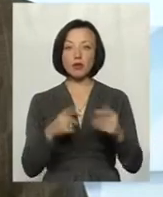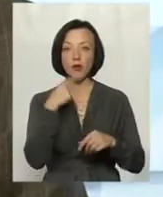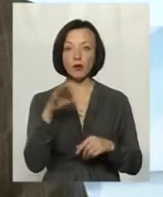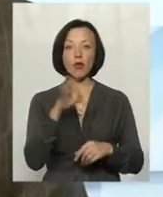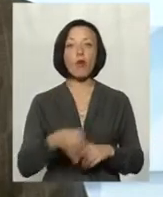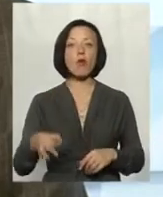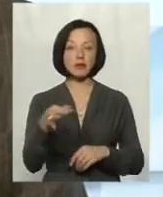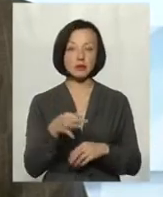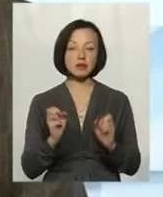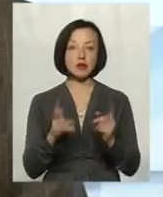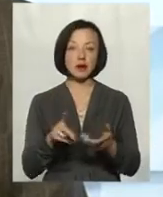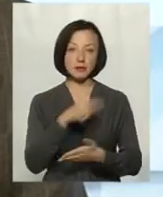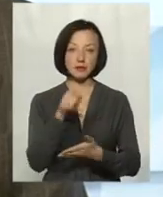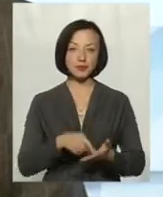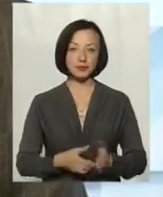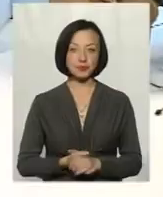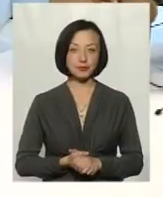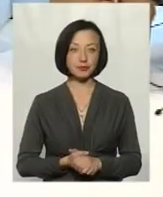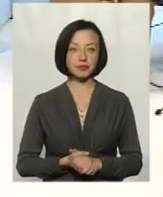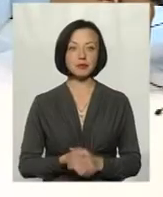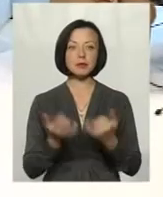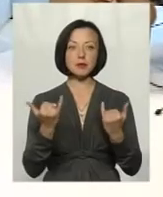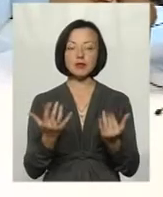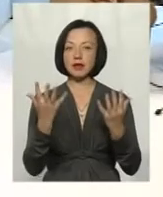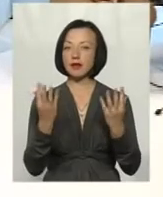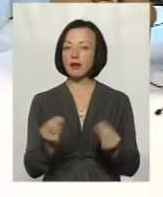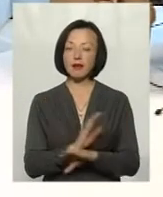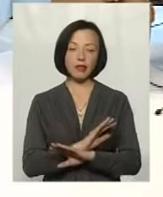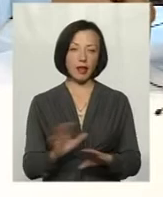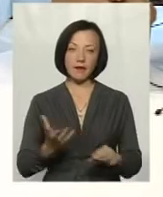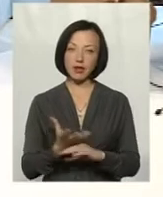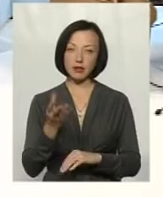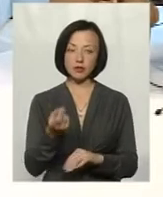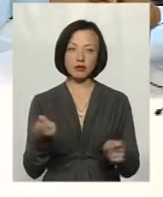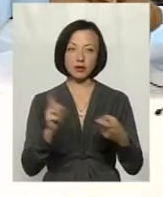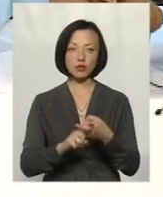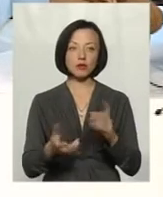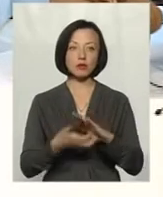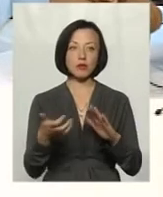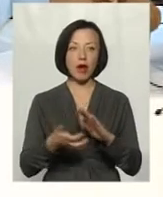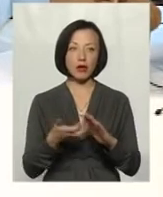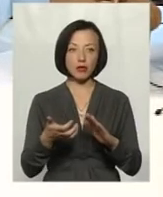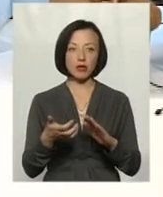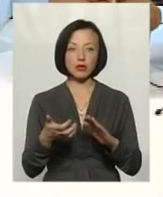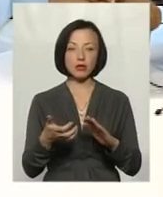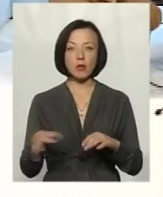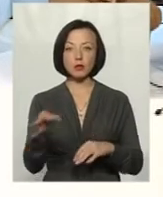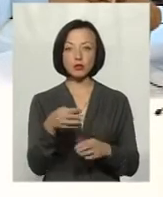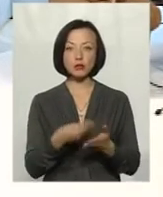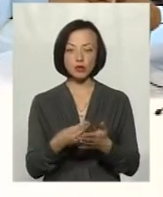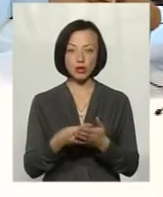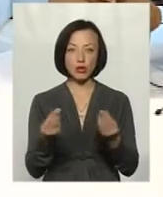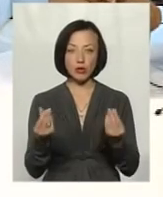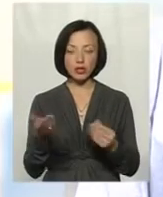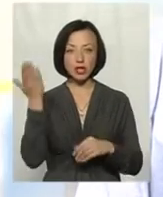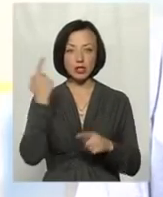про область? Якщо говорити про область, то на сьогоднішній день вона не фінансується. У зв'язку з браком в обласному бюджеті коштів,